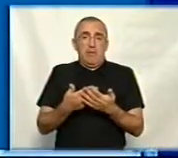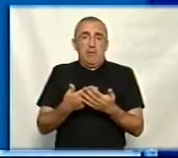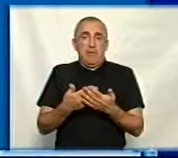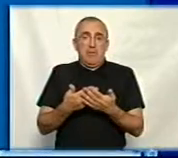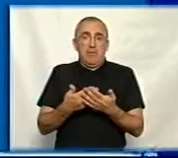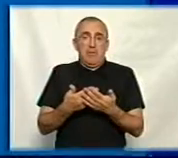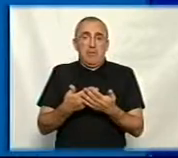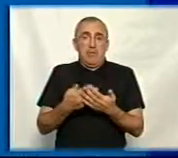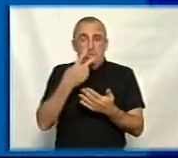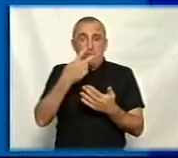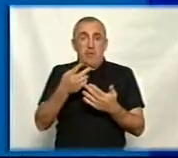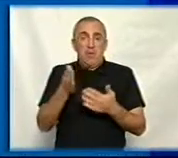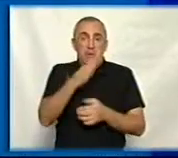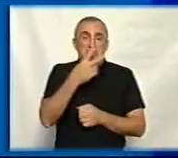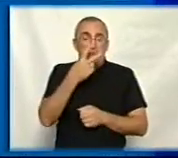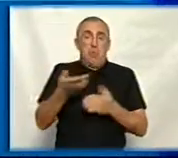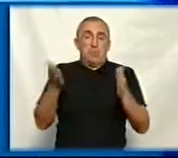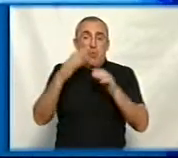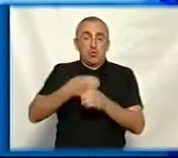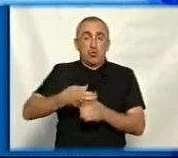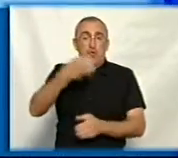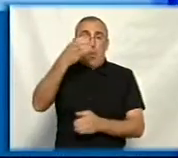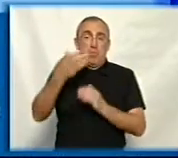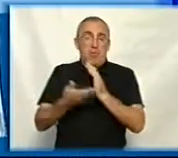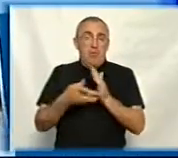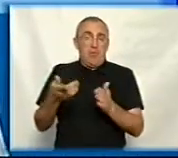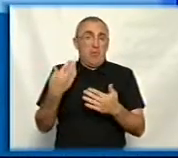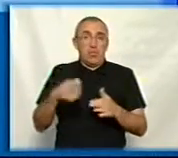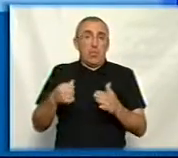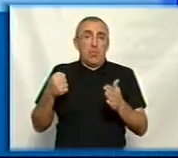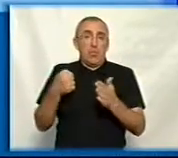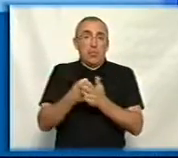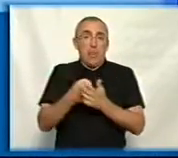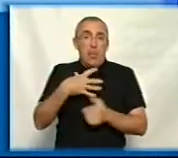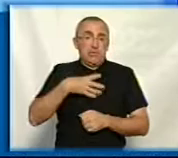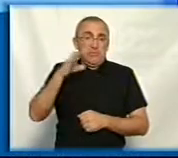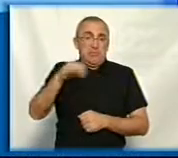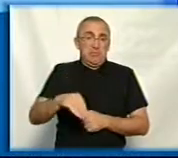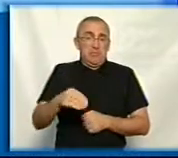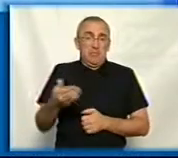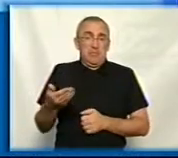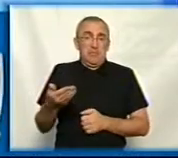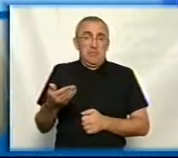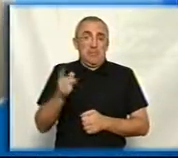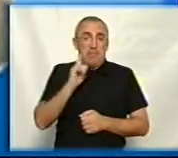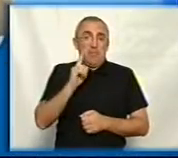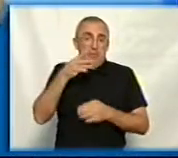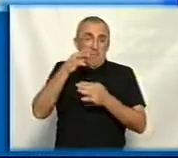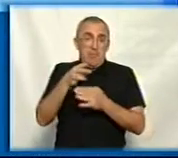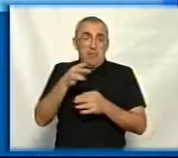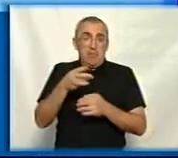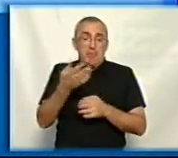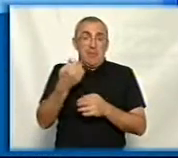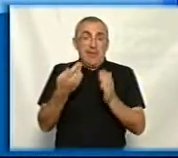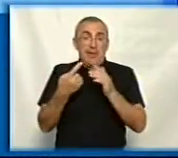з оцього боку. Бачите, залишаються стовпи від дерев, і воно, фактично, призводить потім до їх загибелі. Я зразу покажу, поки ви камеру тримаєте.